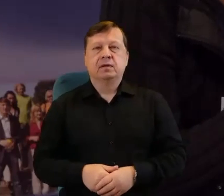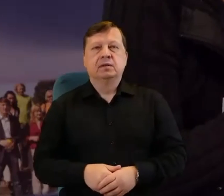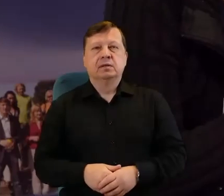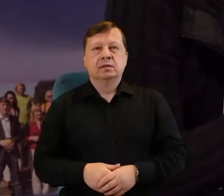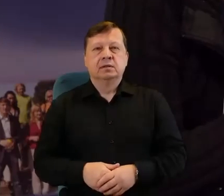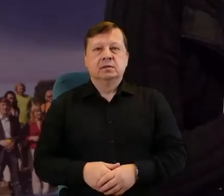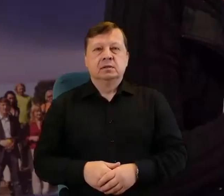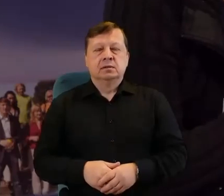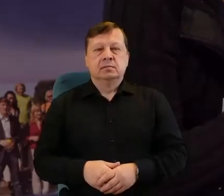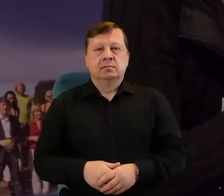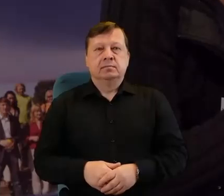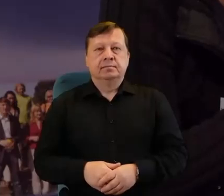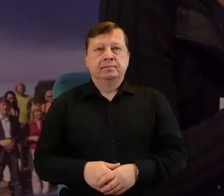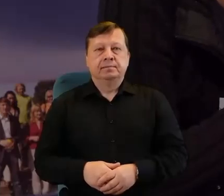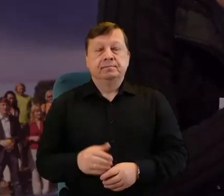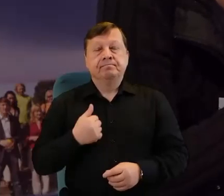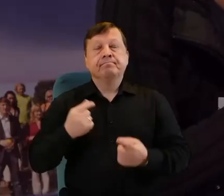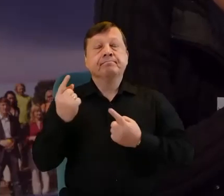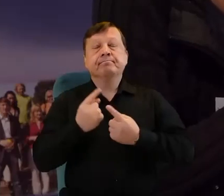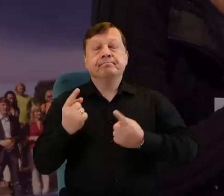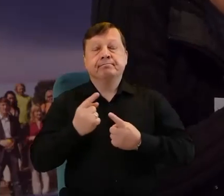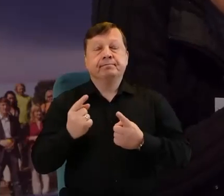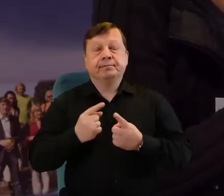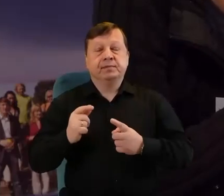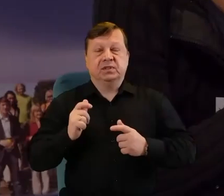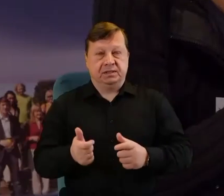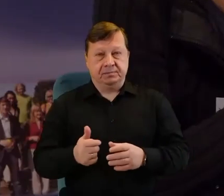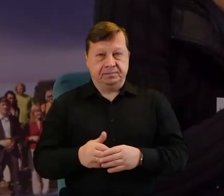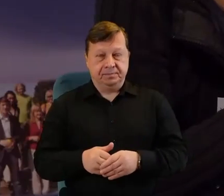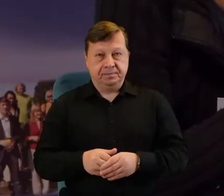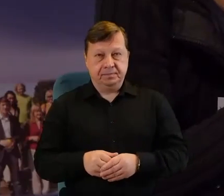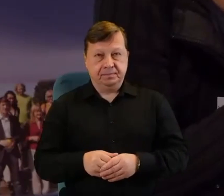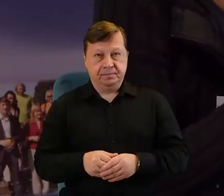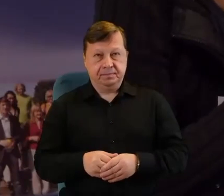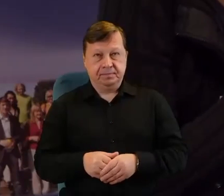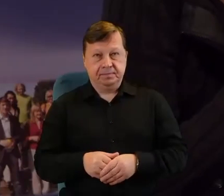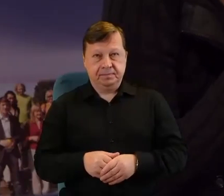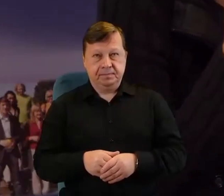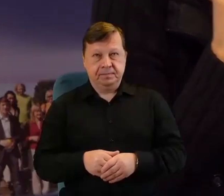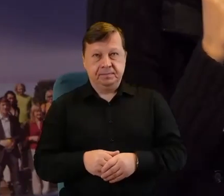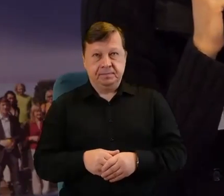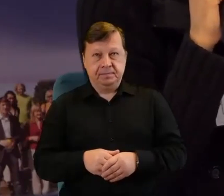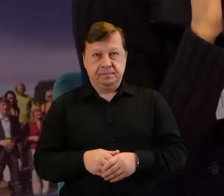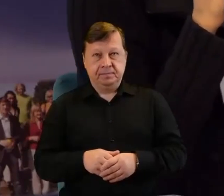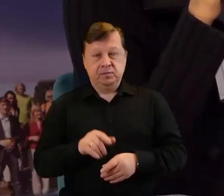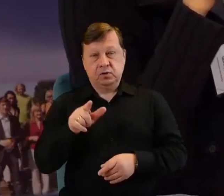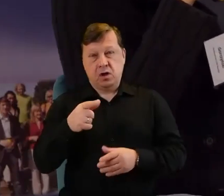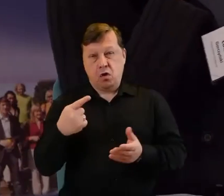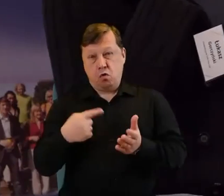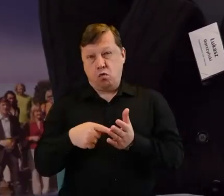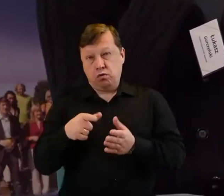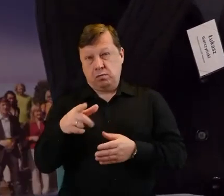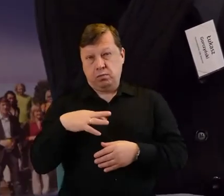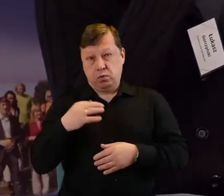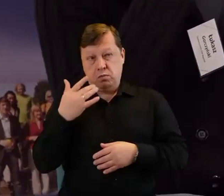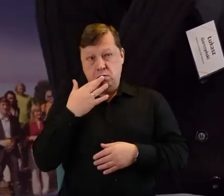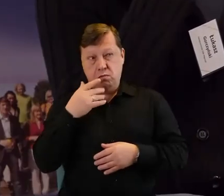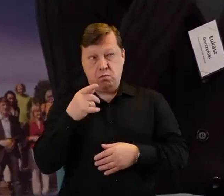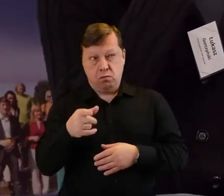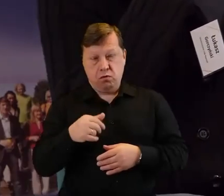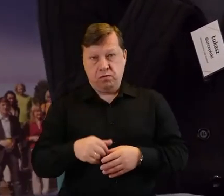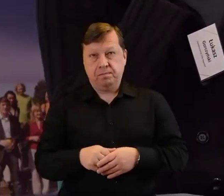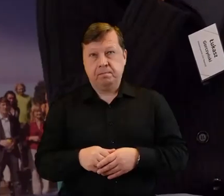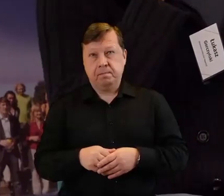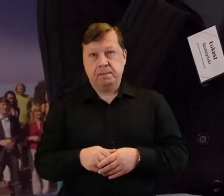Wydaje mi się, że pod kątem tego, tej ostatniej wypowiedzi, tutaj się odniosę już bezpośrednio do całej